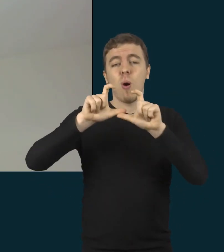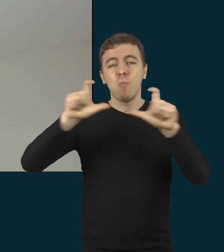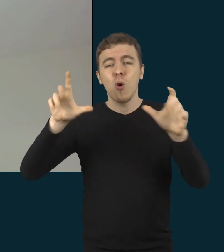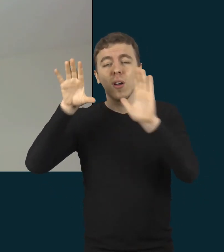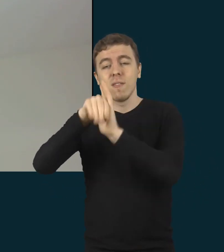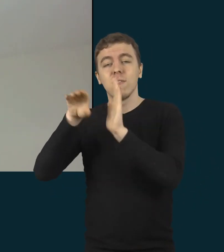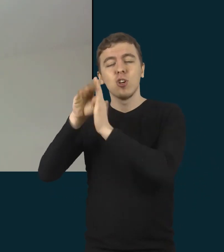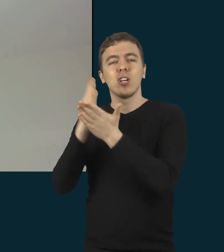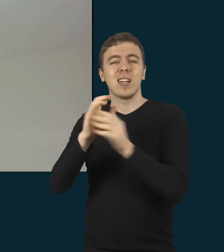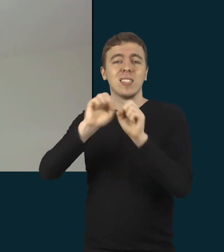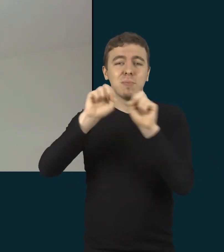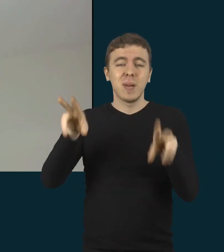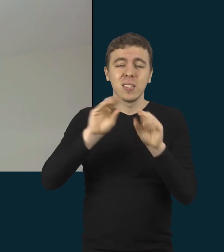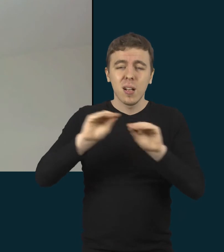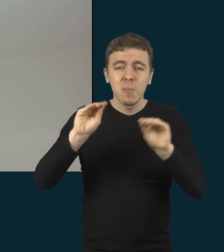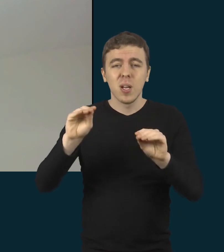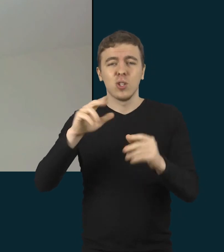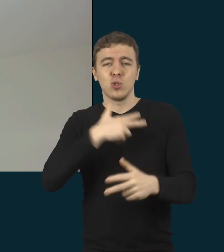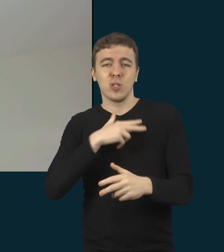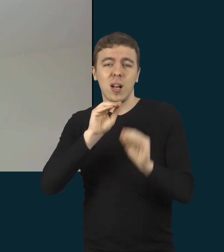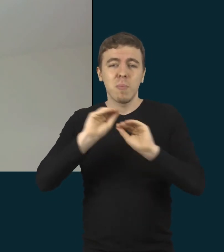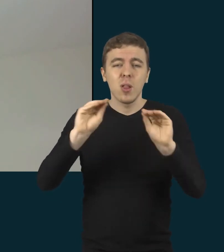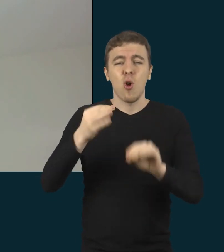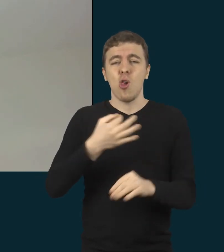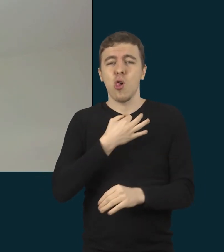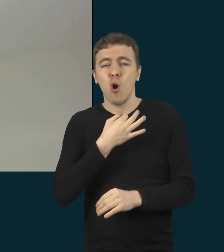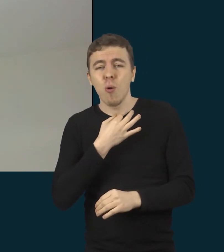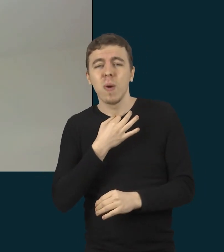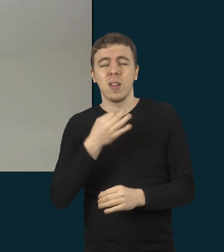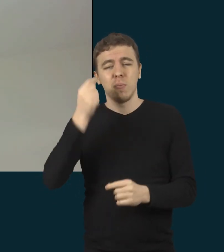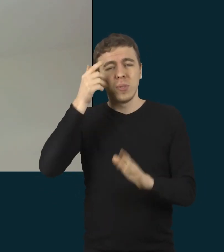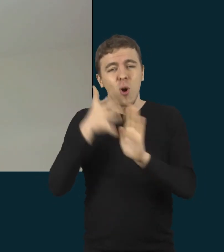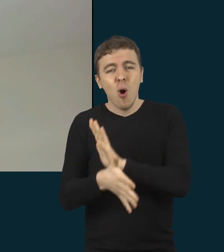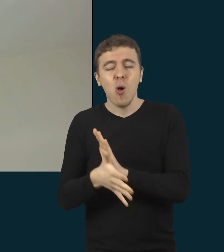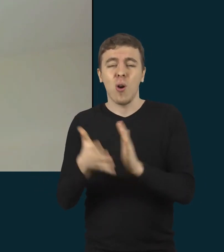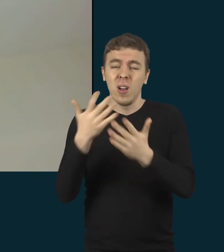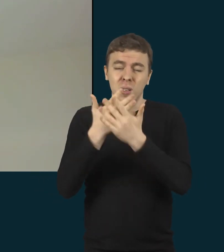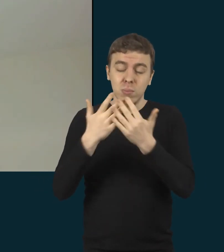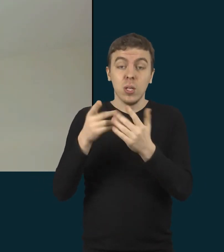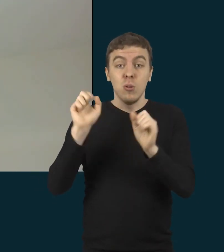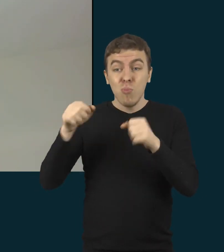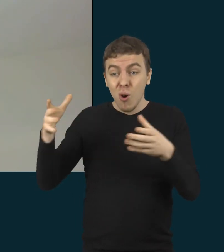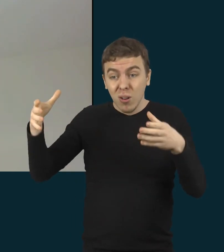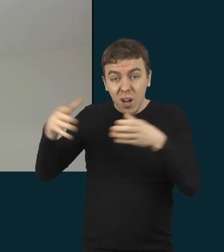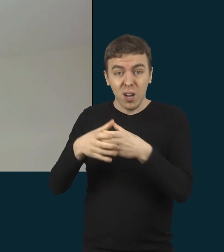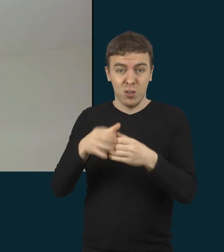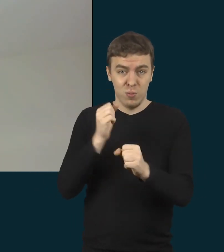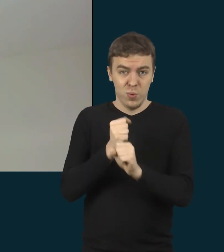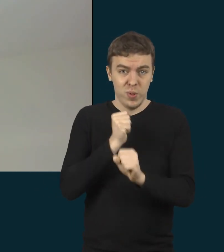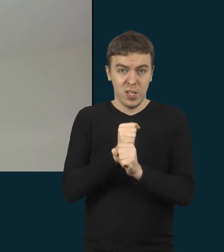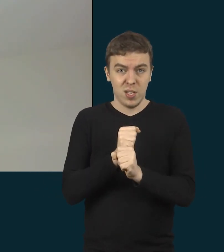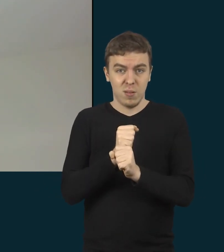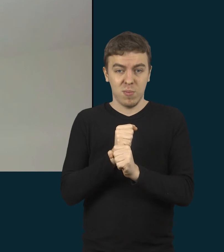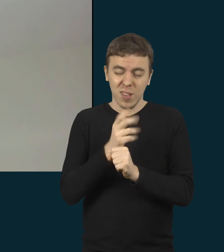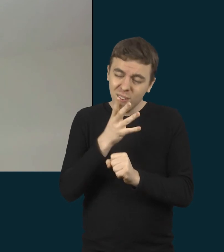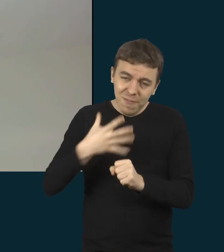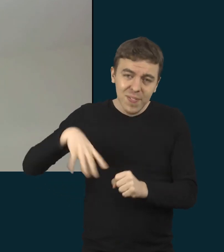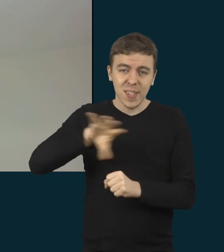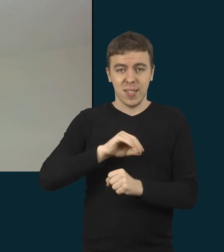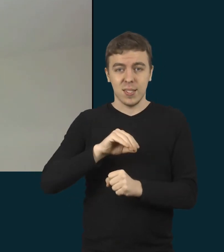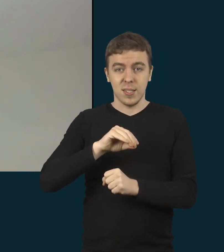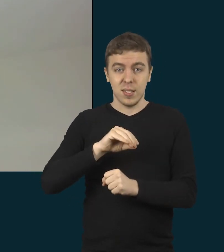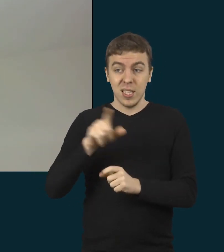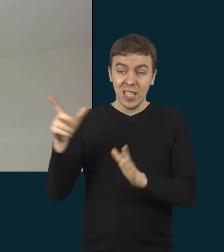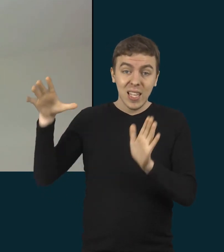specialieji pedagogai, socialiniai pedagogai, logopedai, psichologai. Ir juos įtraukti į tą mūsų pamoką arba juos